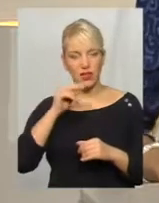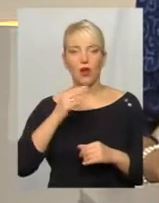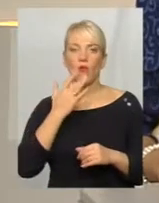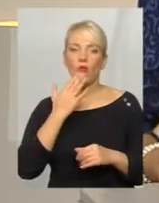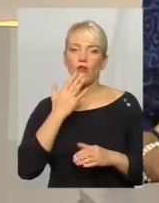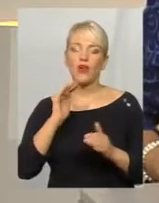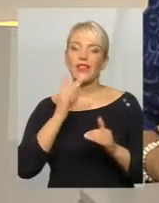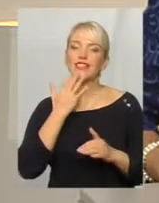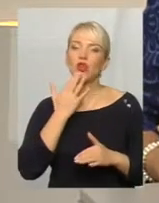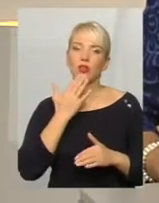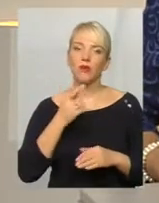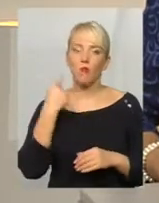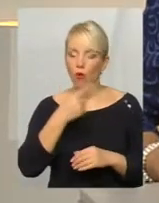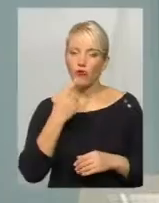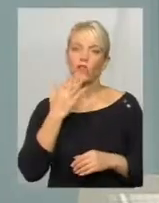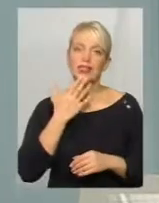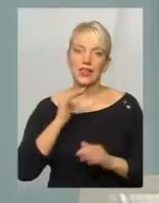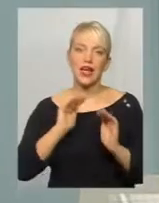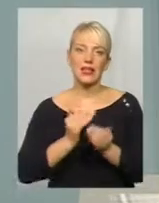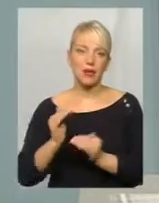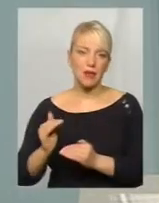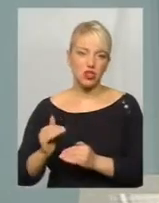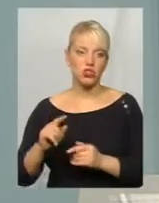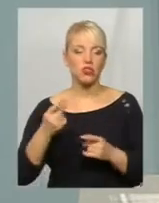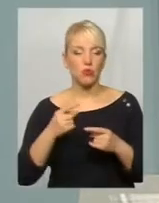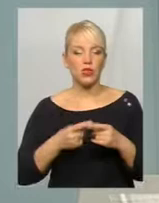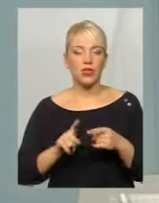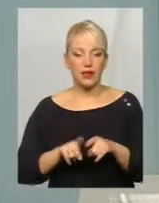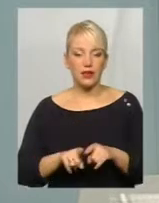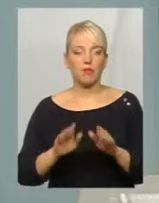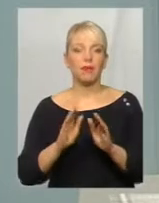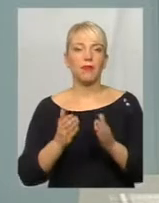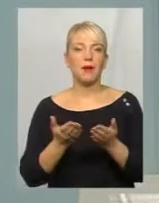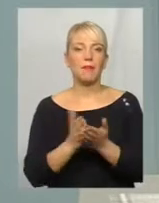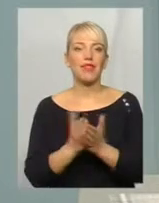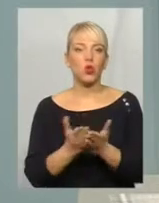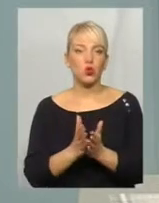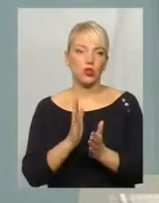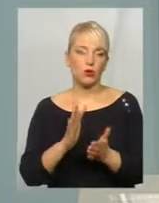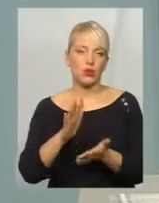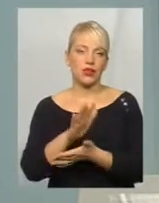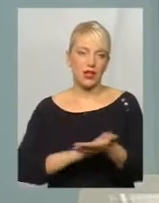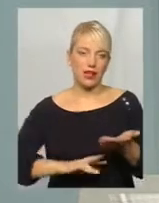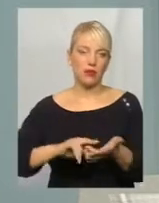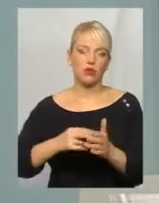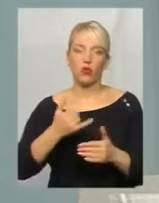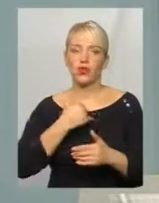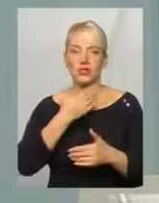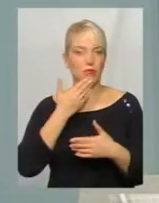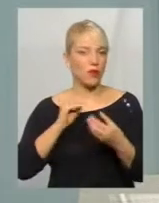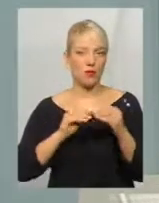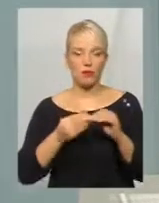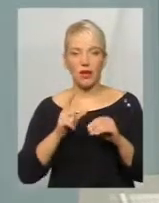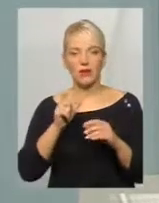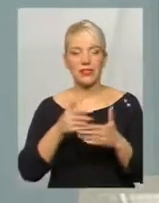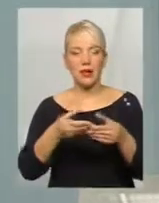мовою національних меншин, тому ці підручники і надалі будуть плануватися. Тобто у нас немає проблеми з